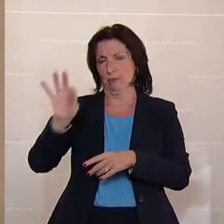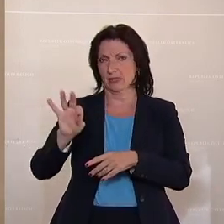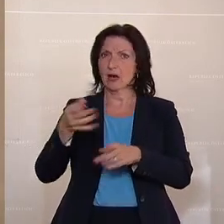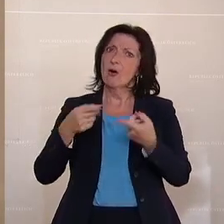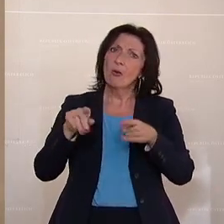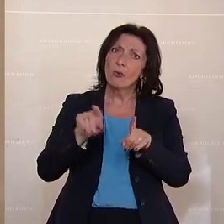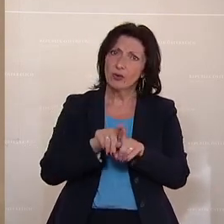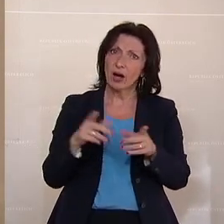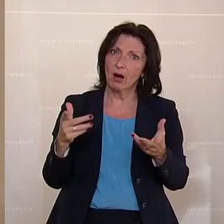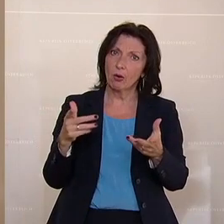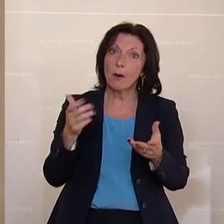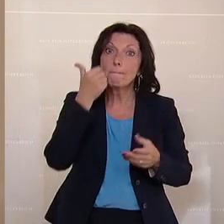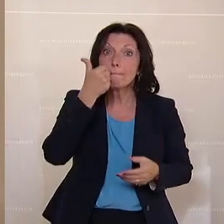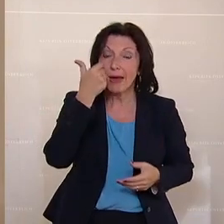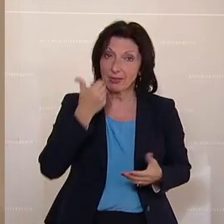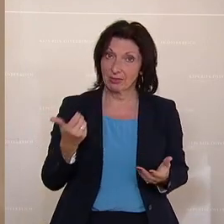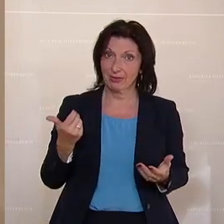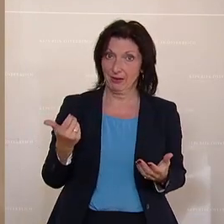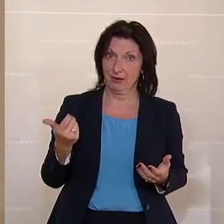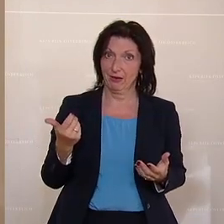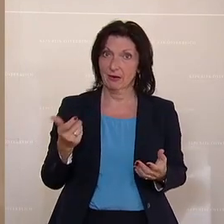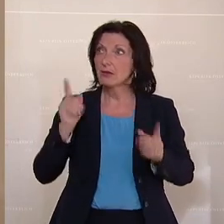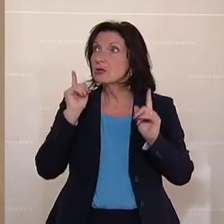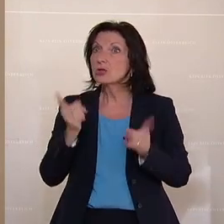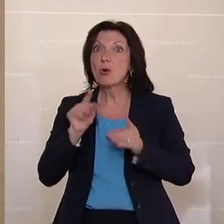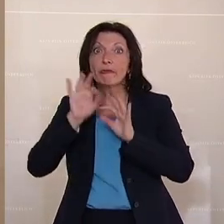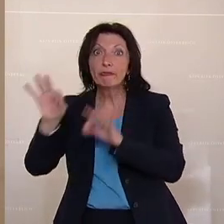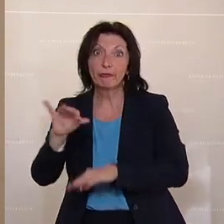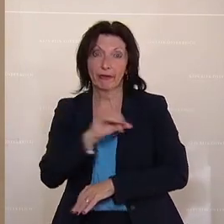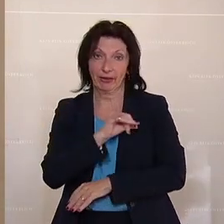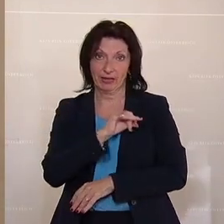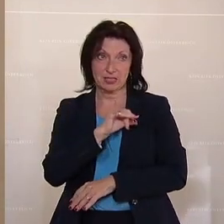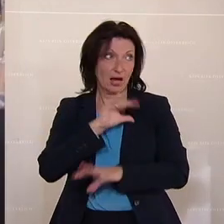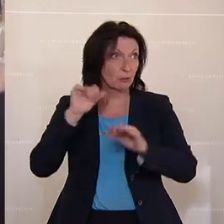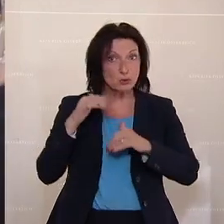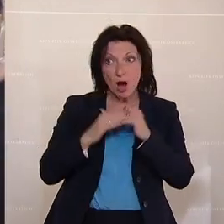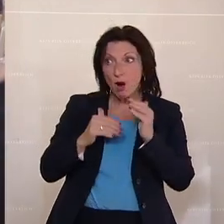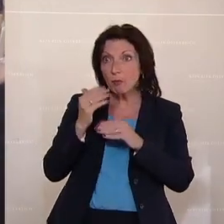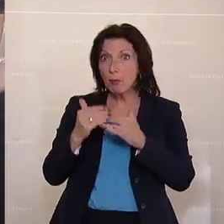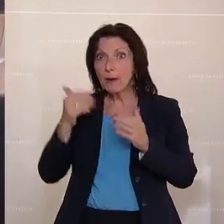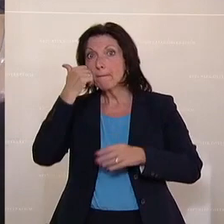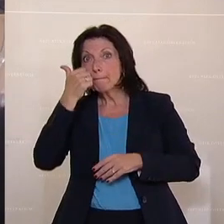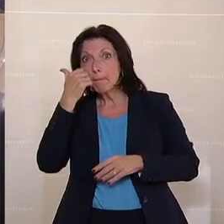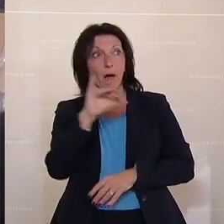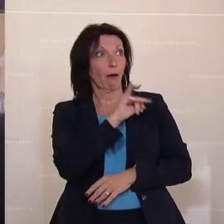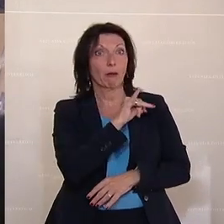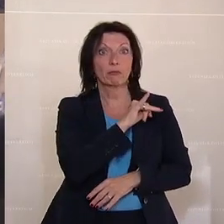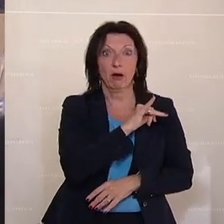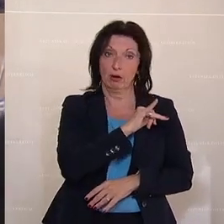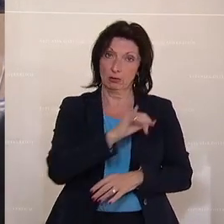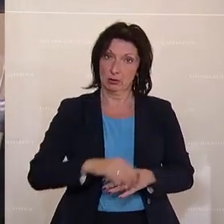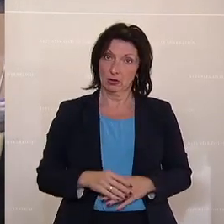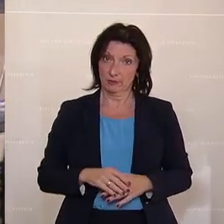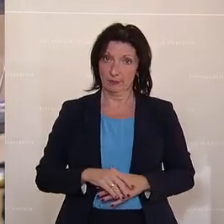muss auch für Männer diese Attraktivierung geschaffen werden, dass auch wir Männer in diesen Beruf, in diese Sparte